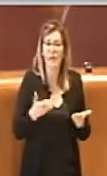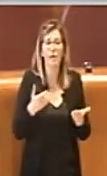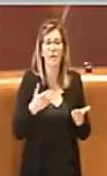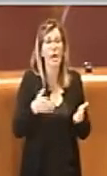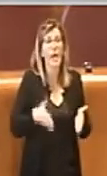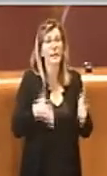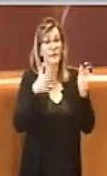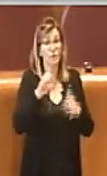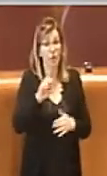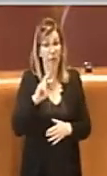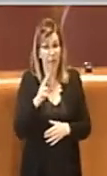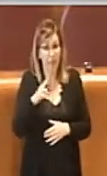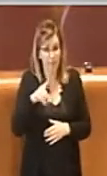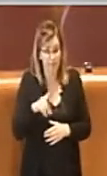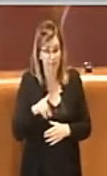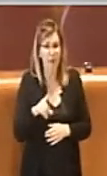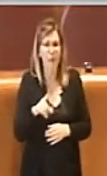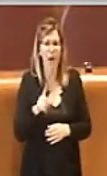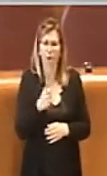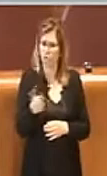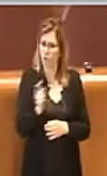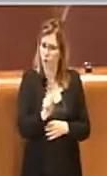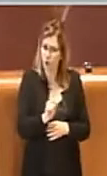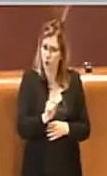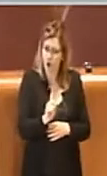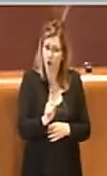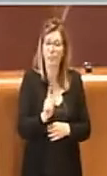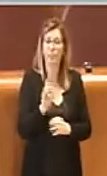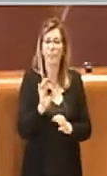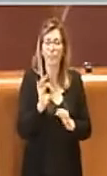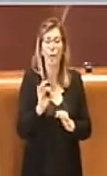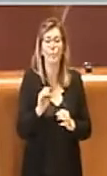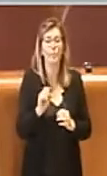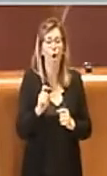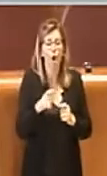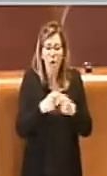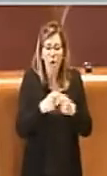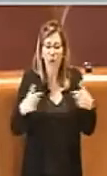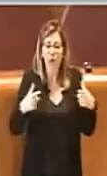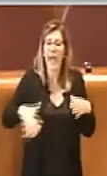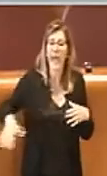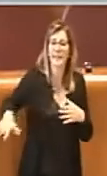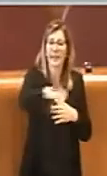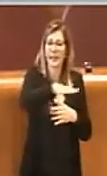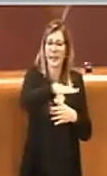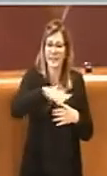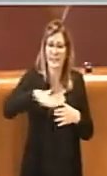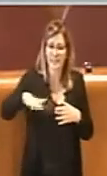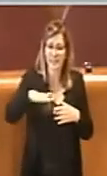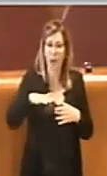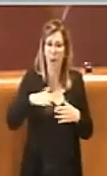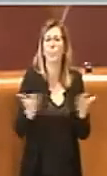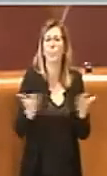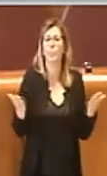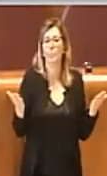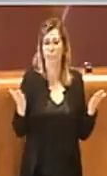appunto questa mozione parla anche di edilizia residenziale pubblica, ma sappiamo benissimo che